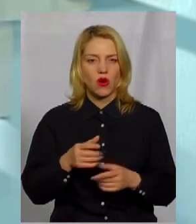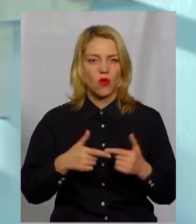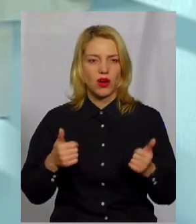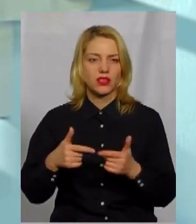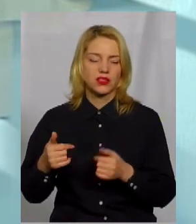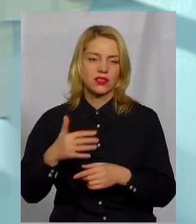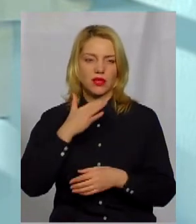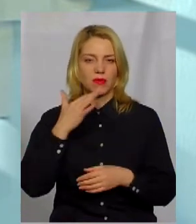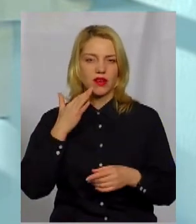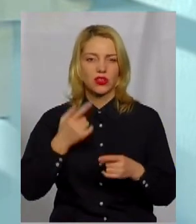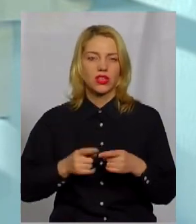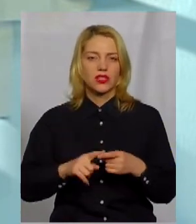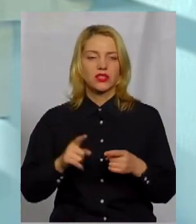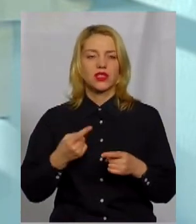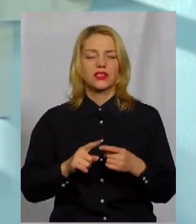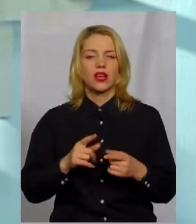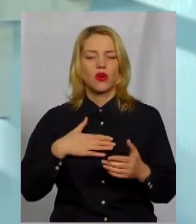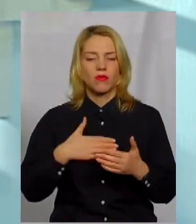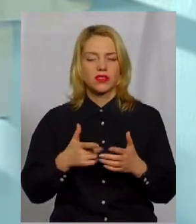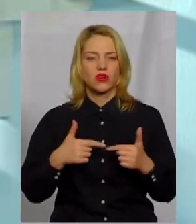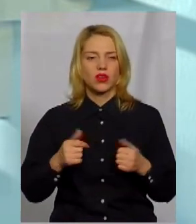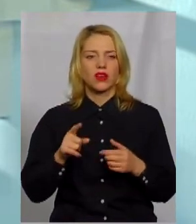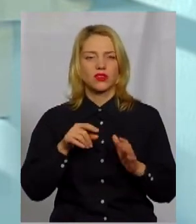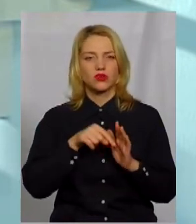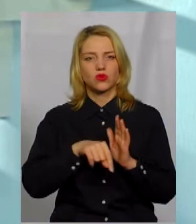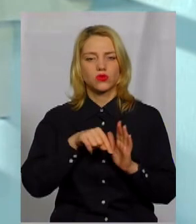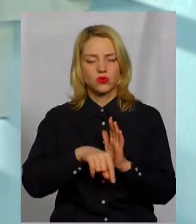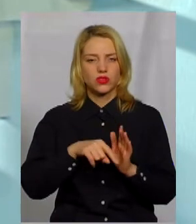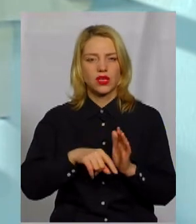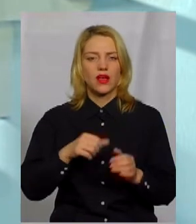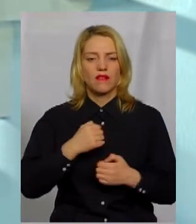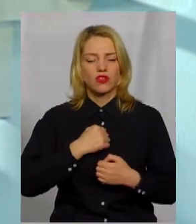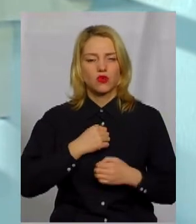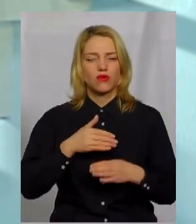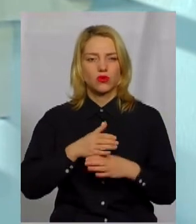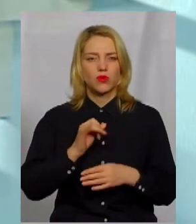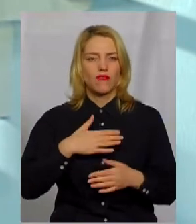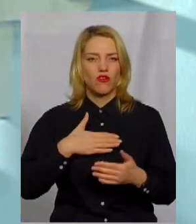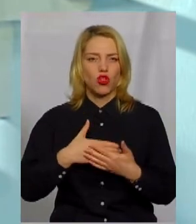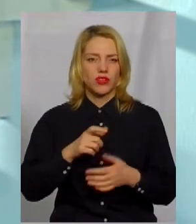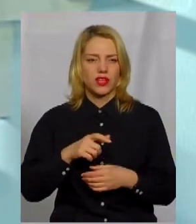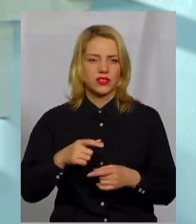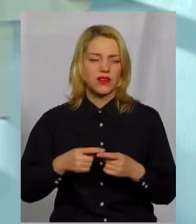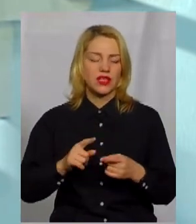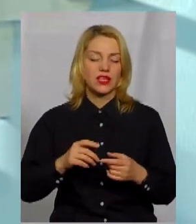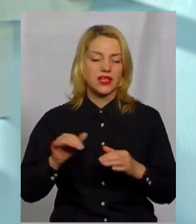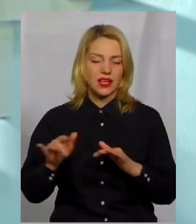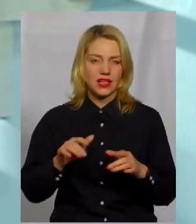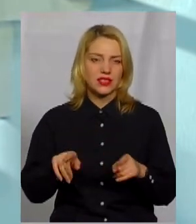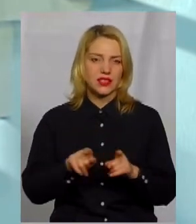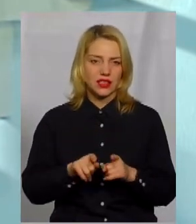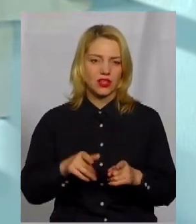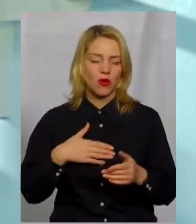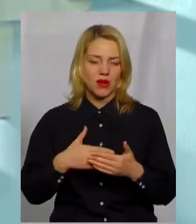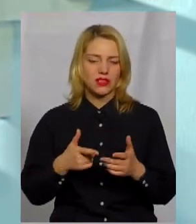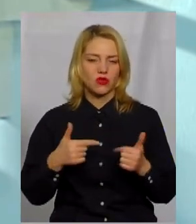це є організації, які стосуються саме бійськової допомоги, волонтерства. І, звичайно, діяльність таких громадських організацій, вона